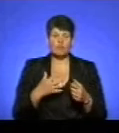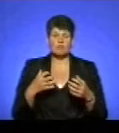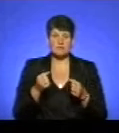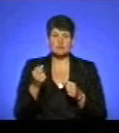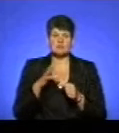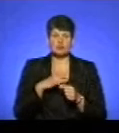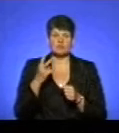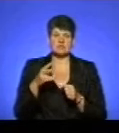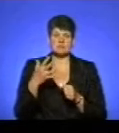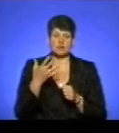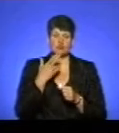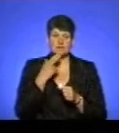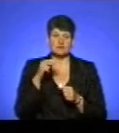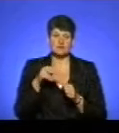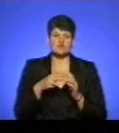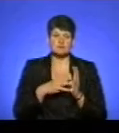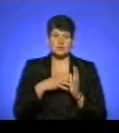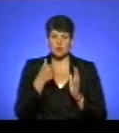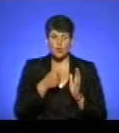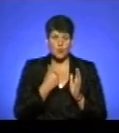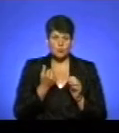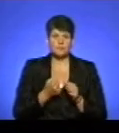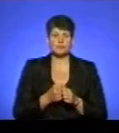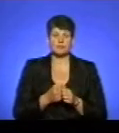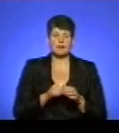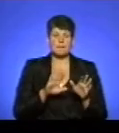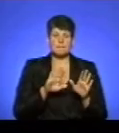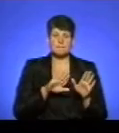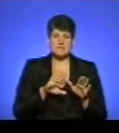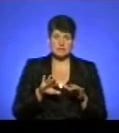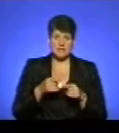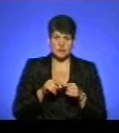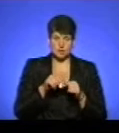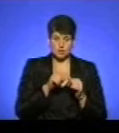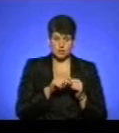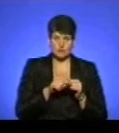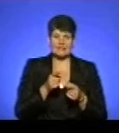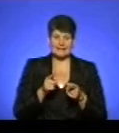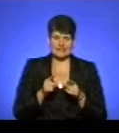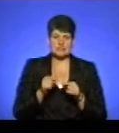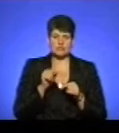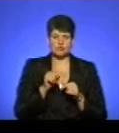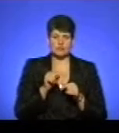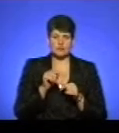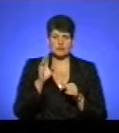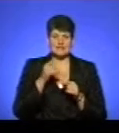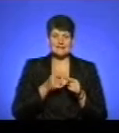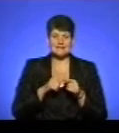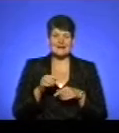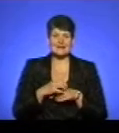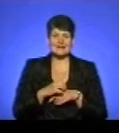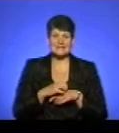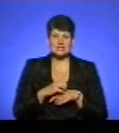25 червня 2018 року, після чого ця кішка